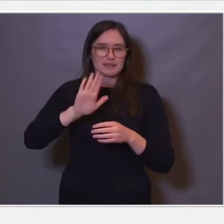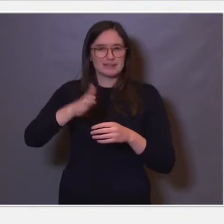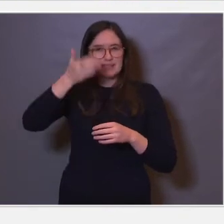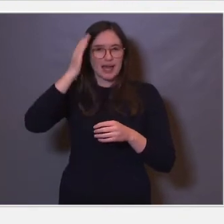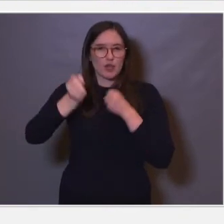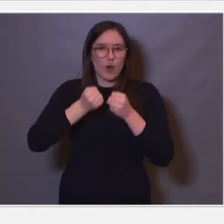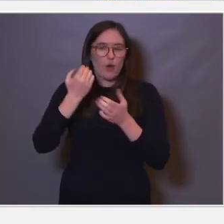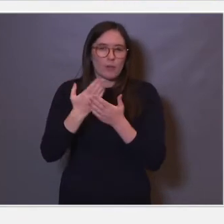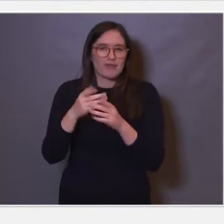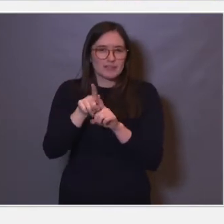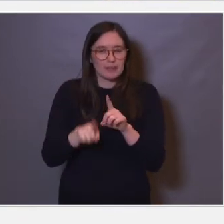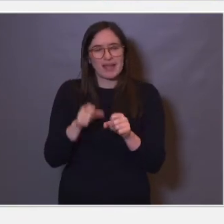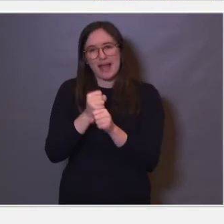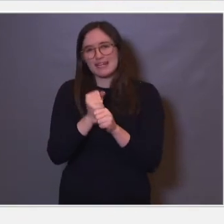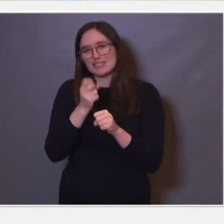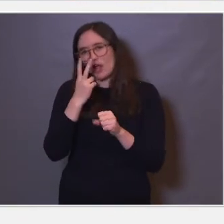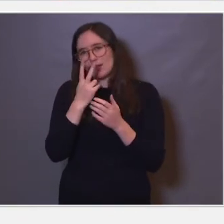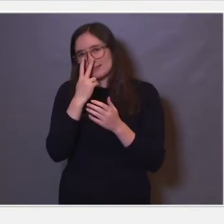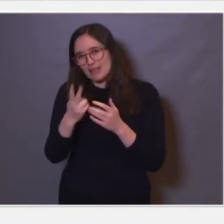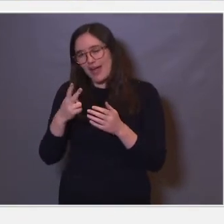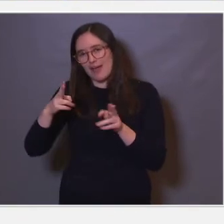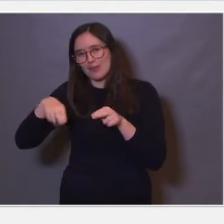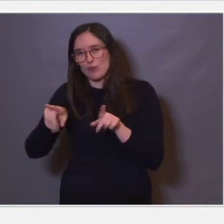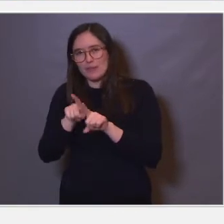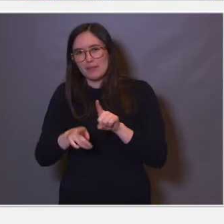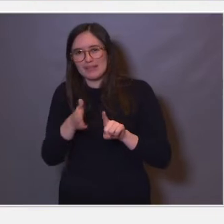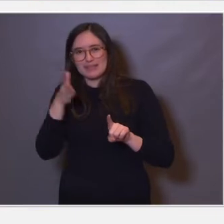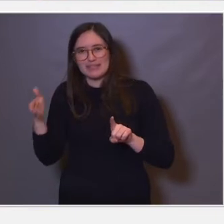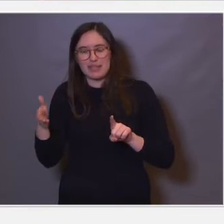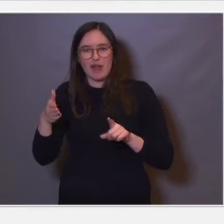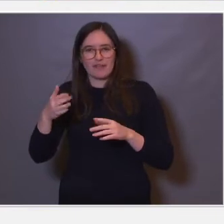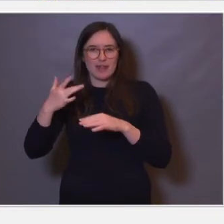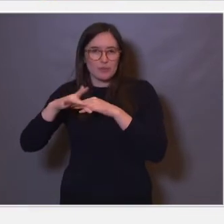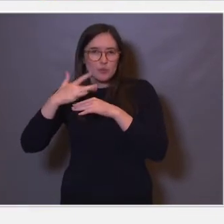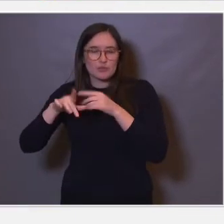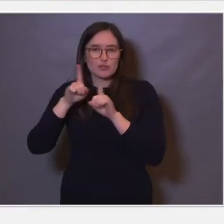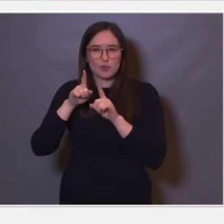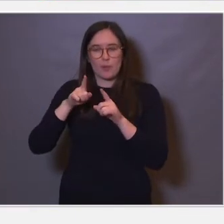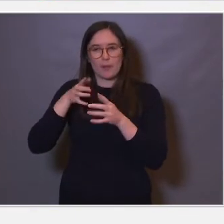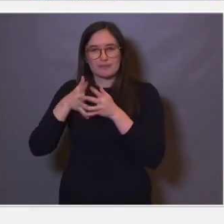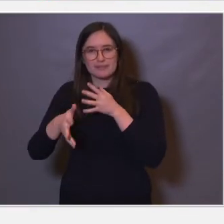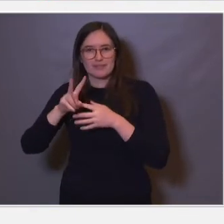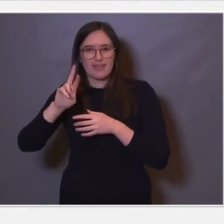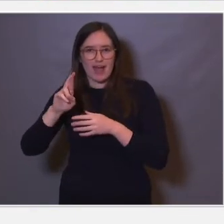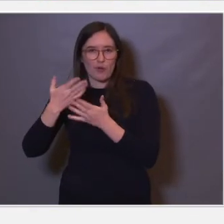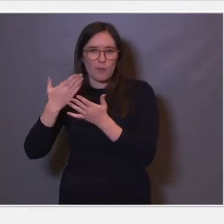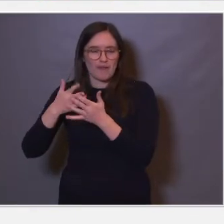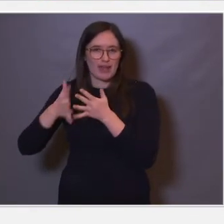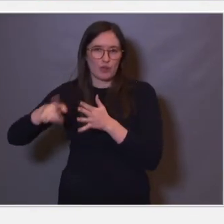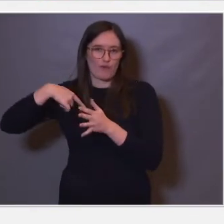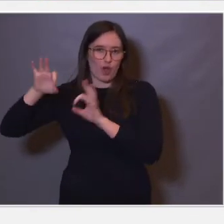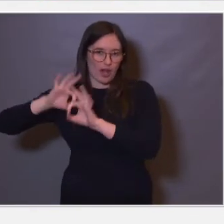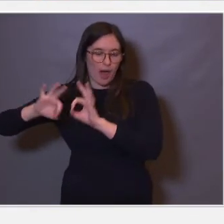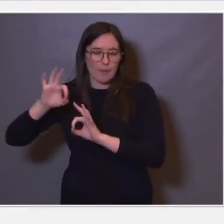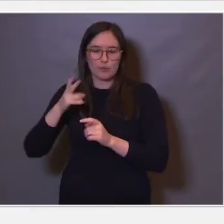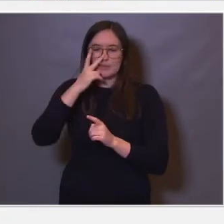her, hvor du viste hjernecellene til en mus, i synshjernebarken til en mus, når den går i en sånn VR-oppgave i labben vår. Vi kan også